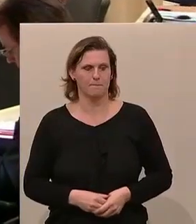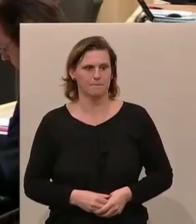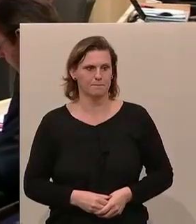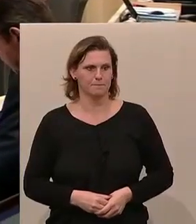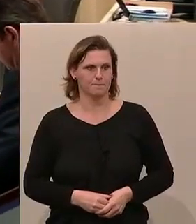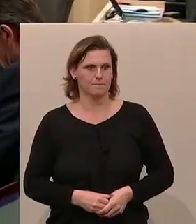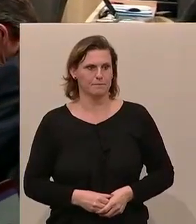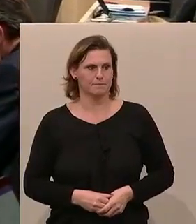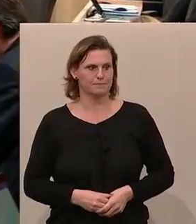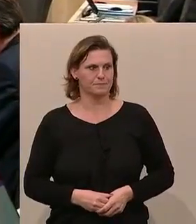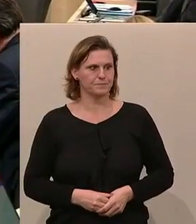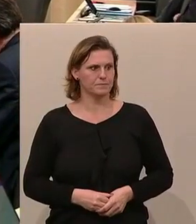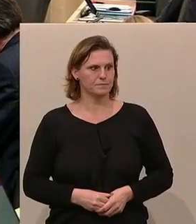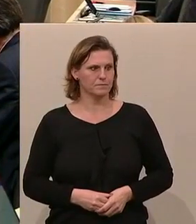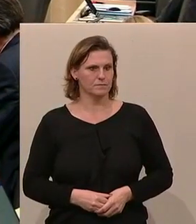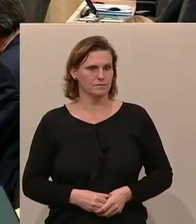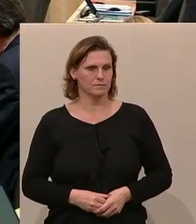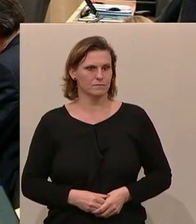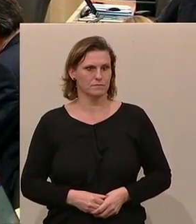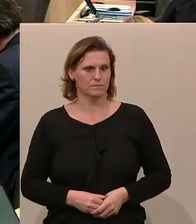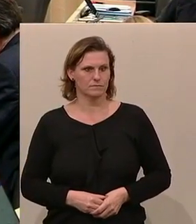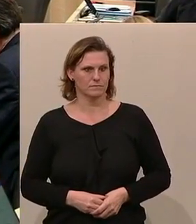Und am Wort von der FPÖ, Peter Wurm.